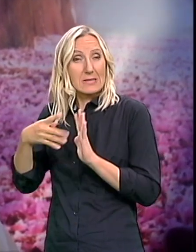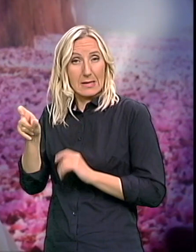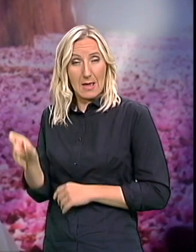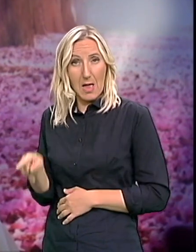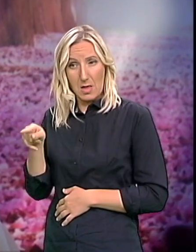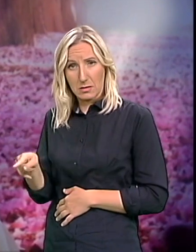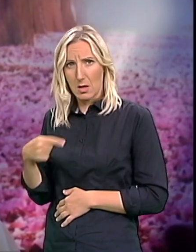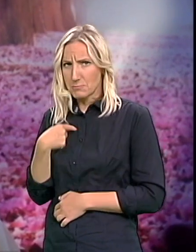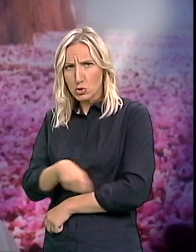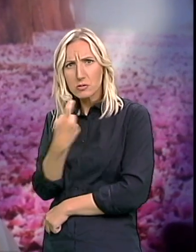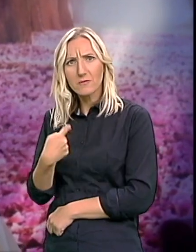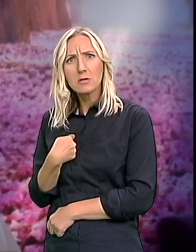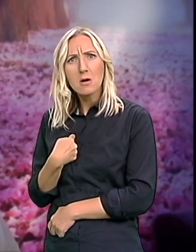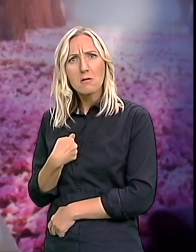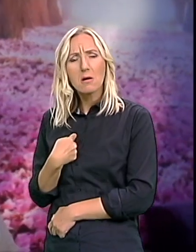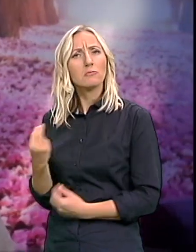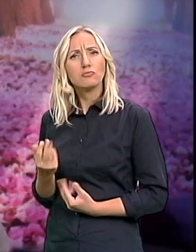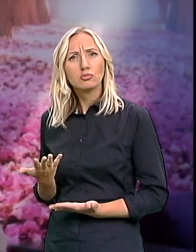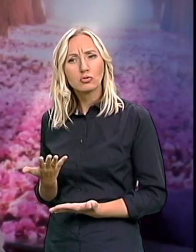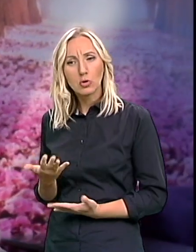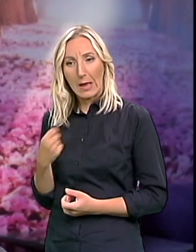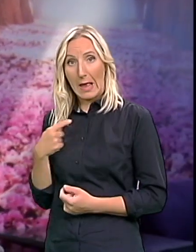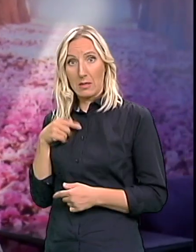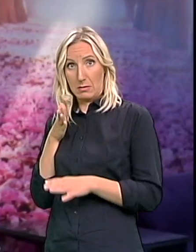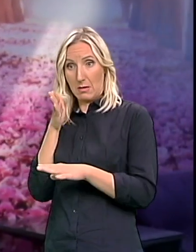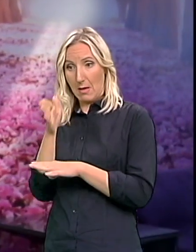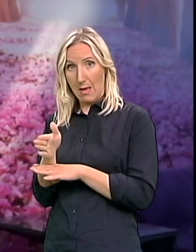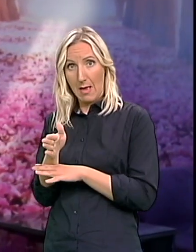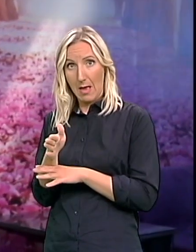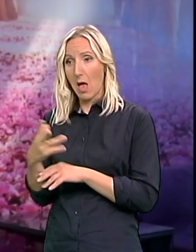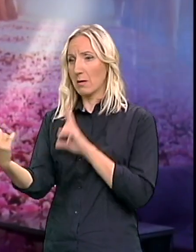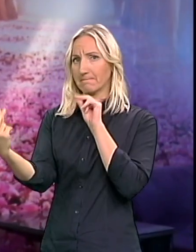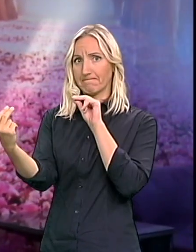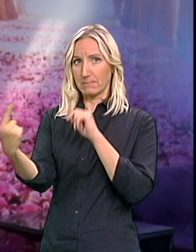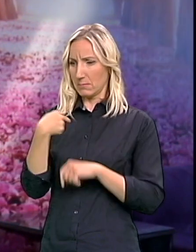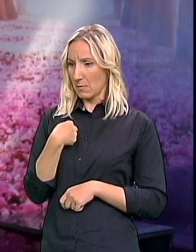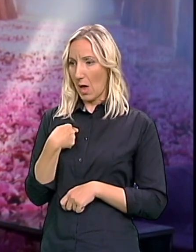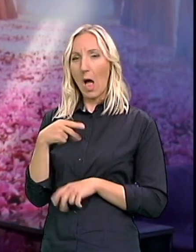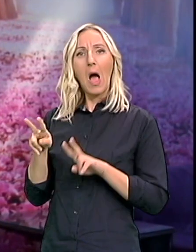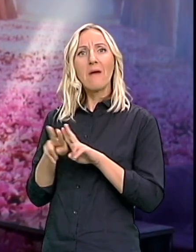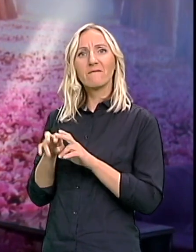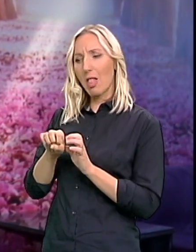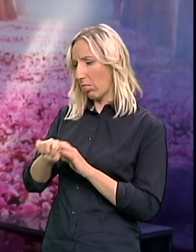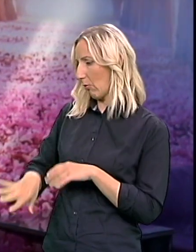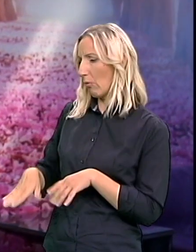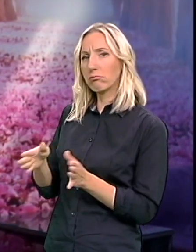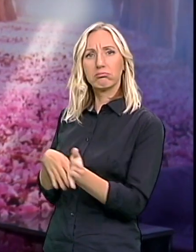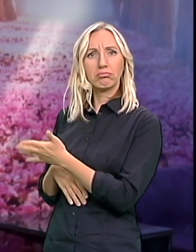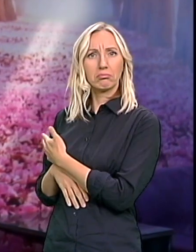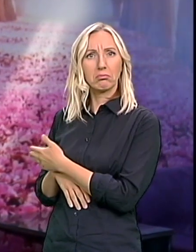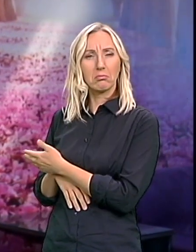Mene nervirala Zato što kad dođemo Ona priča sa nama A Veljka pusti